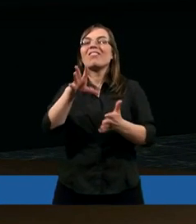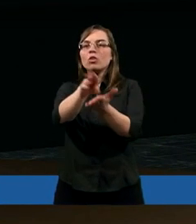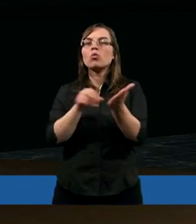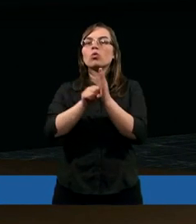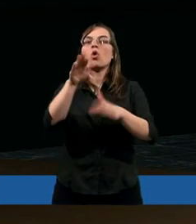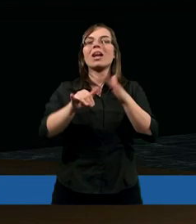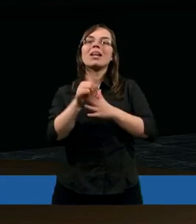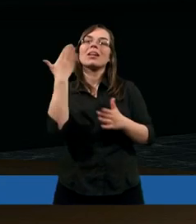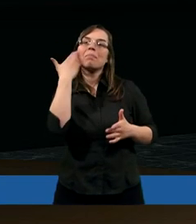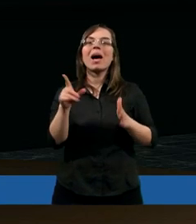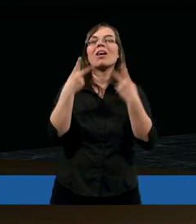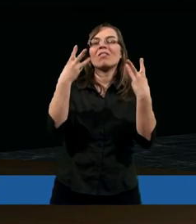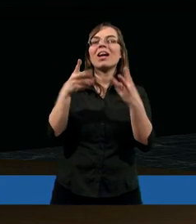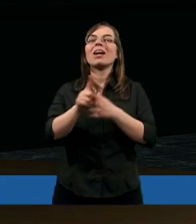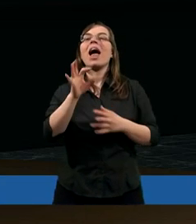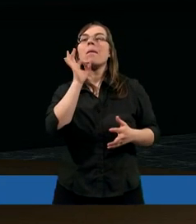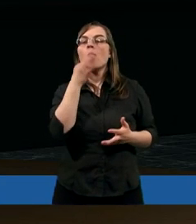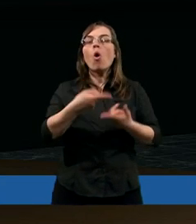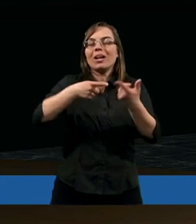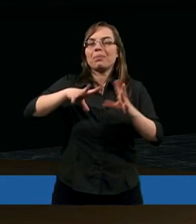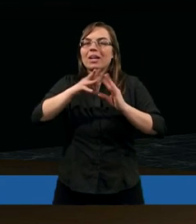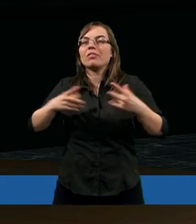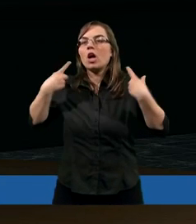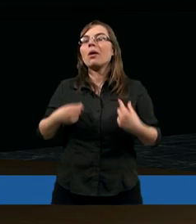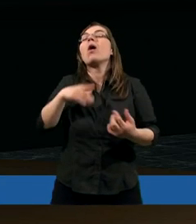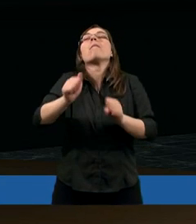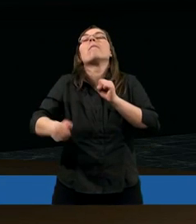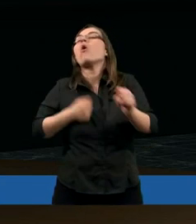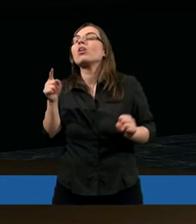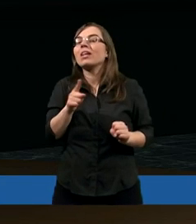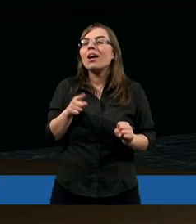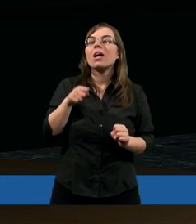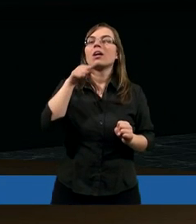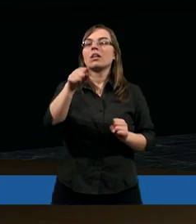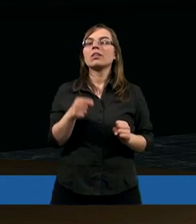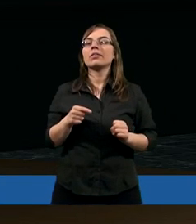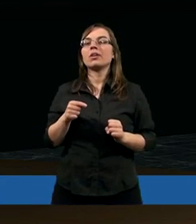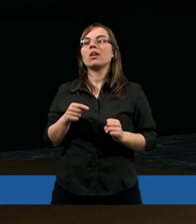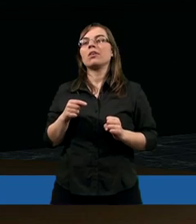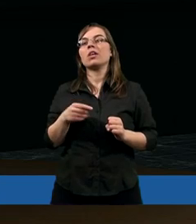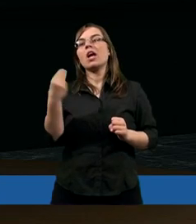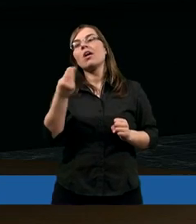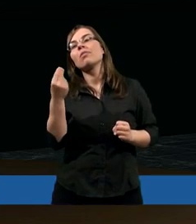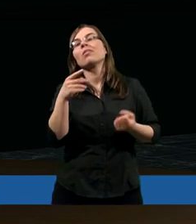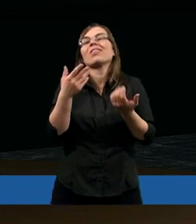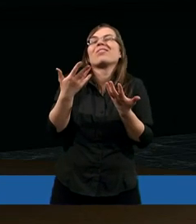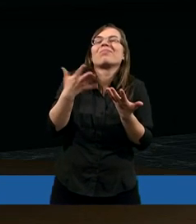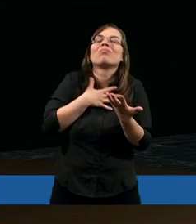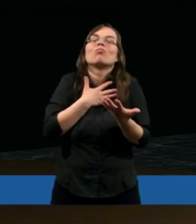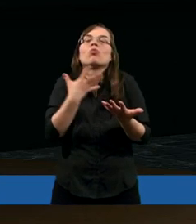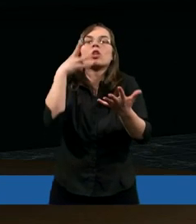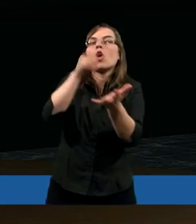naśladowania jest bardzo ważny dla młodych przede wszystkim osób, ponieważ w tym młodym wieku jeszcze za wiele nie